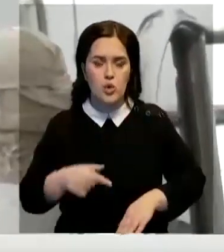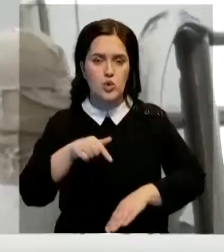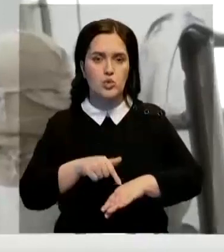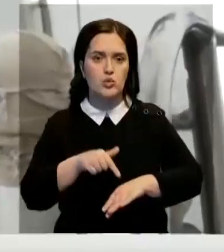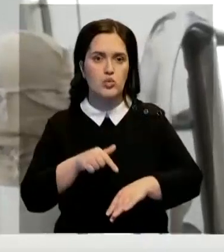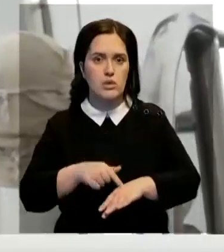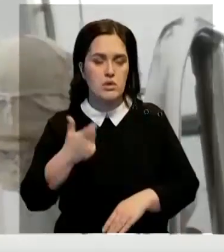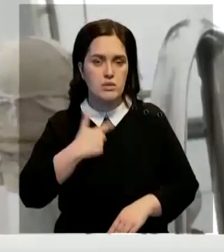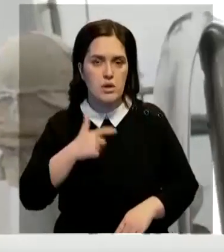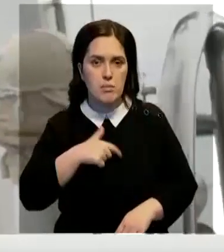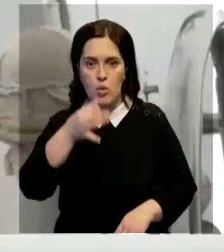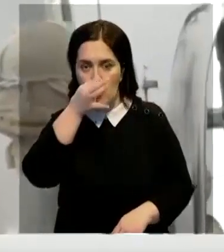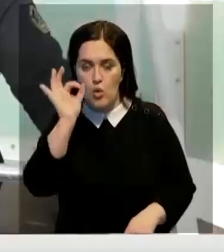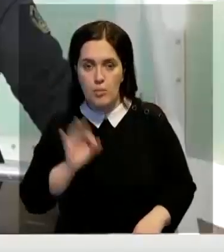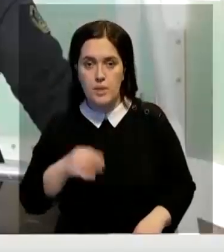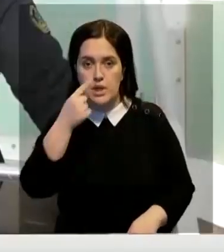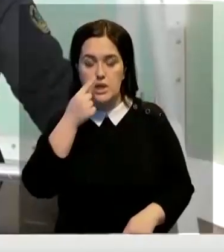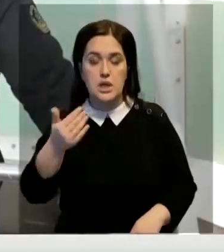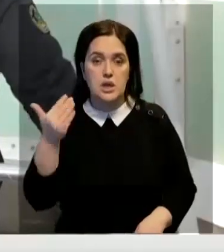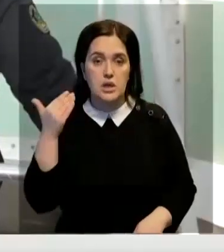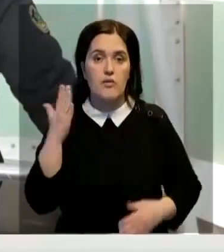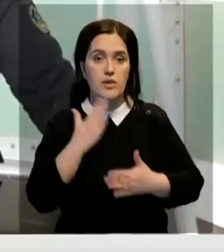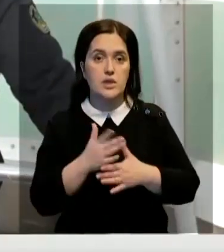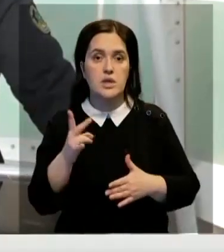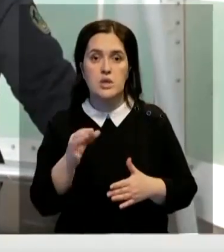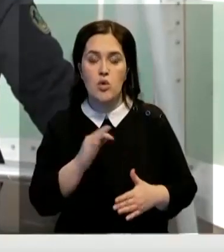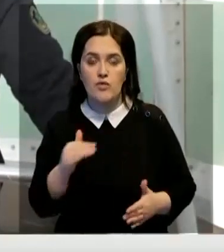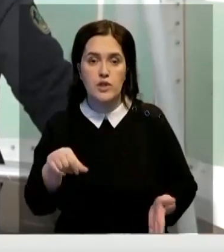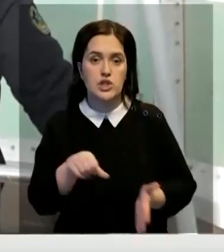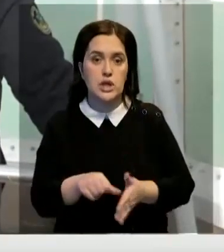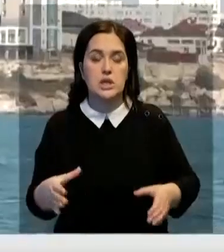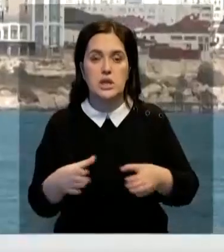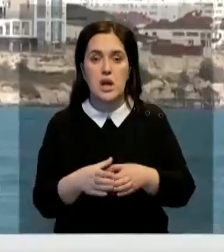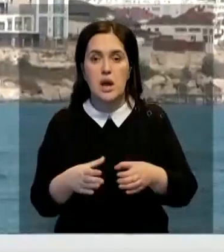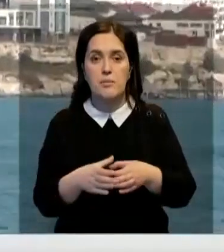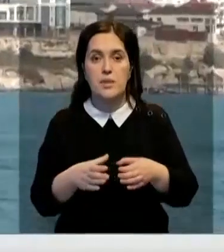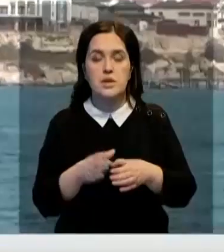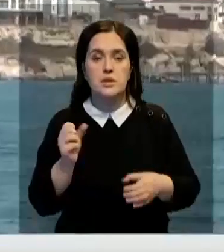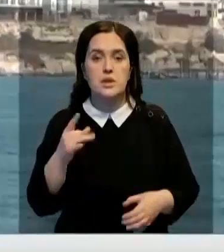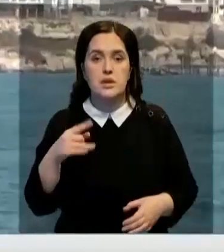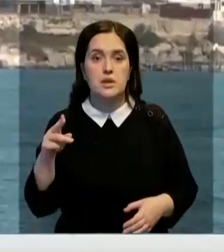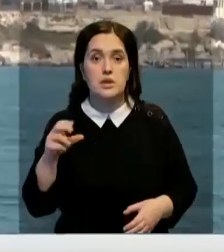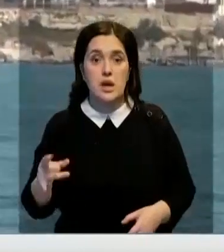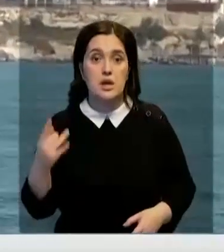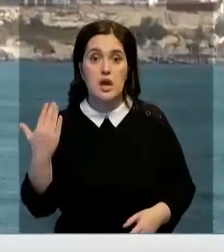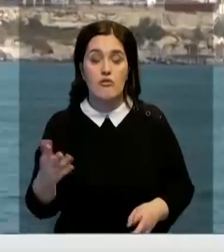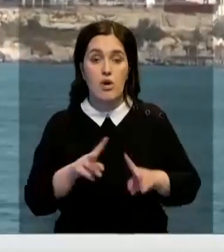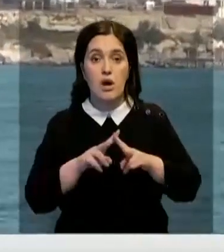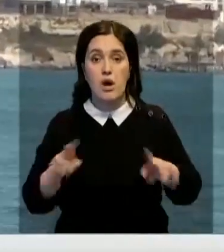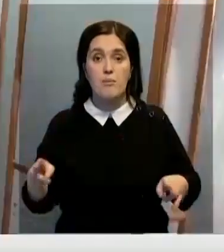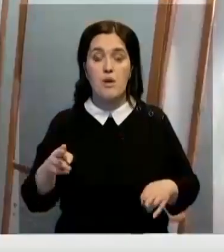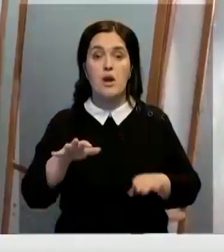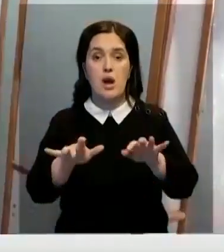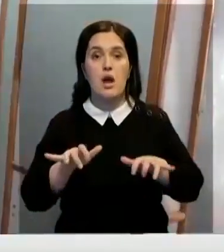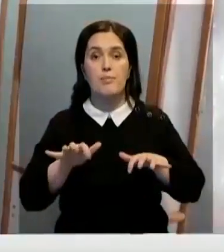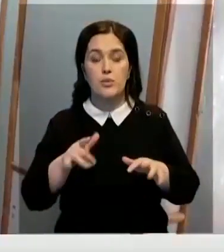как рыба в воде. С недавних пор школьник новый неофициальный член команды пограничного корабля «Сардар». Пока его ровесники играют в компьютерные